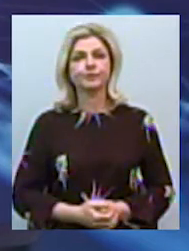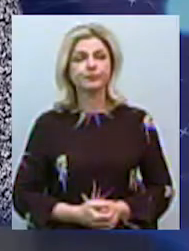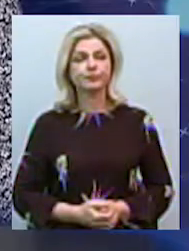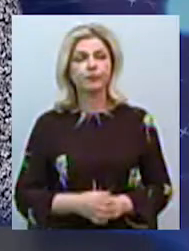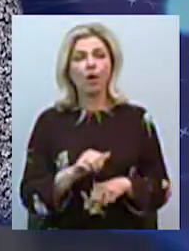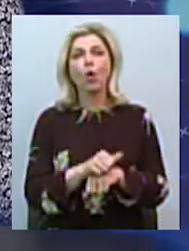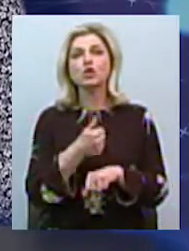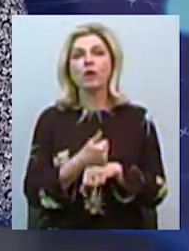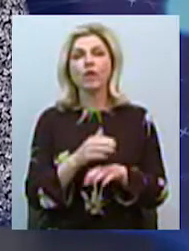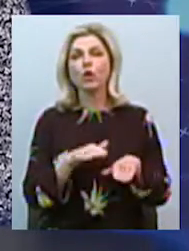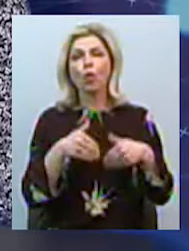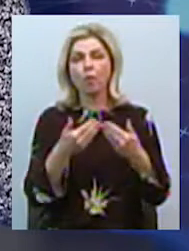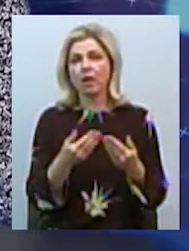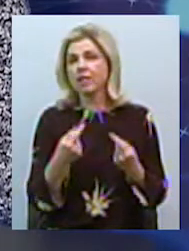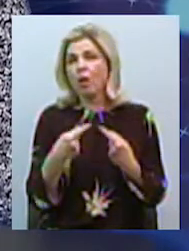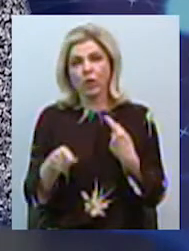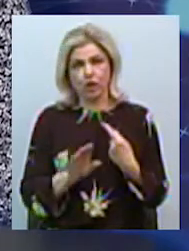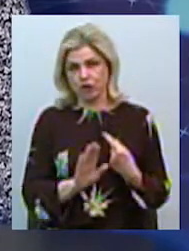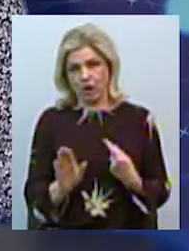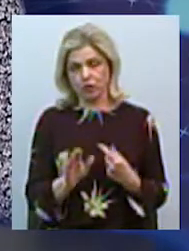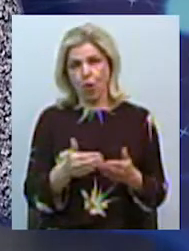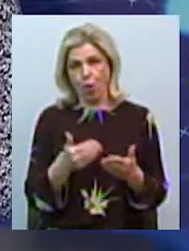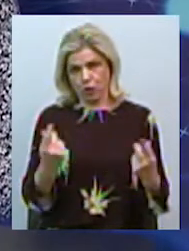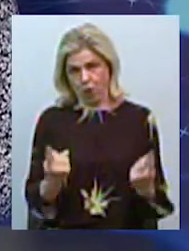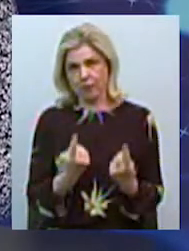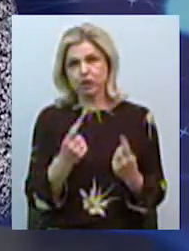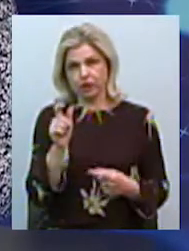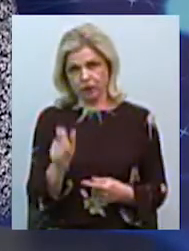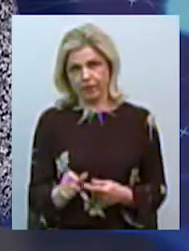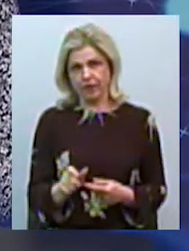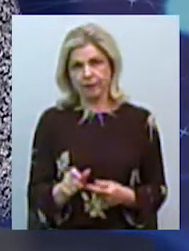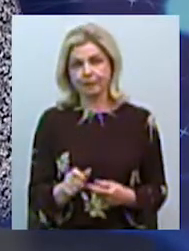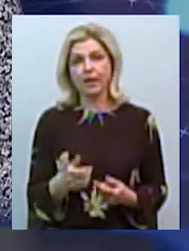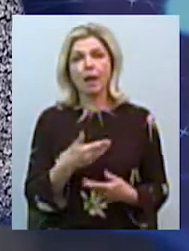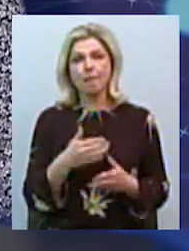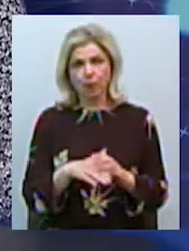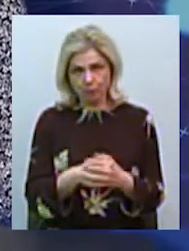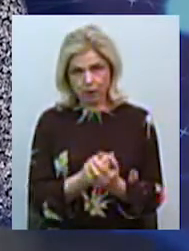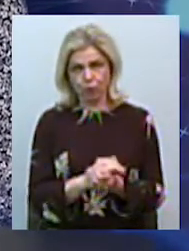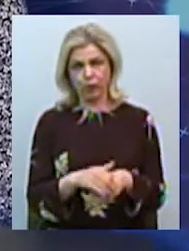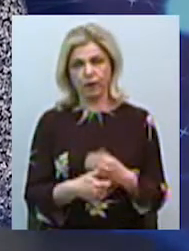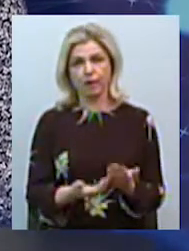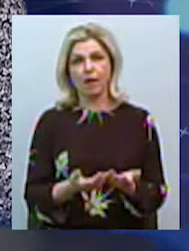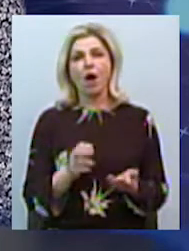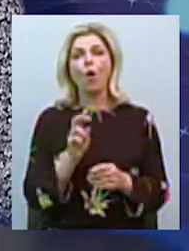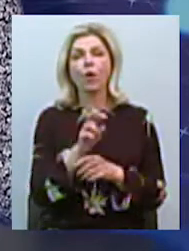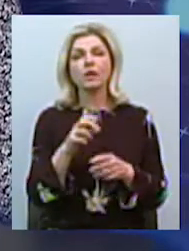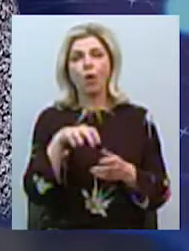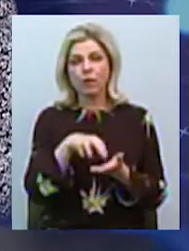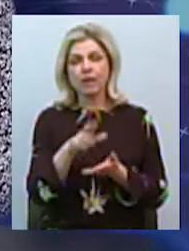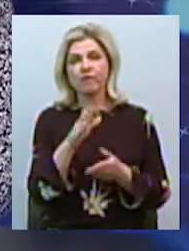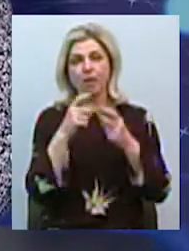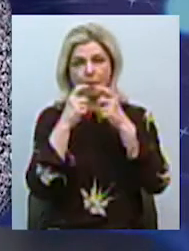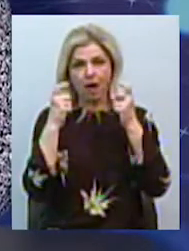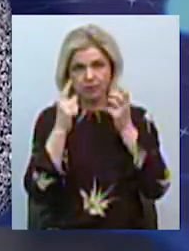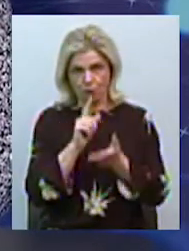Основні рекомендації ничем не відчаються від обычного чоловіка. Тобто, мати руки, ходити в маски обязательно,